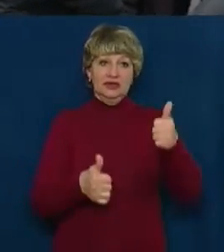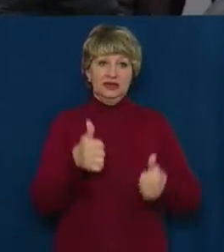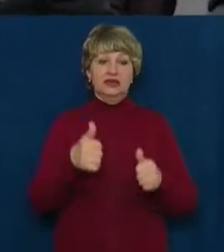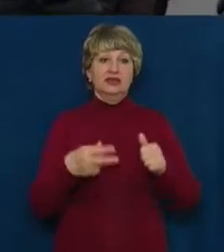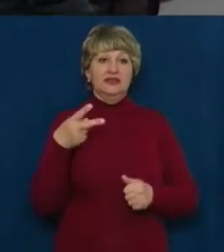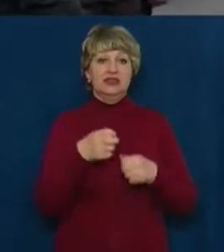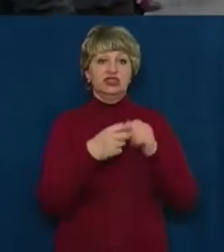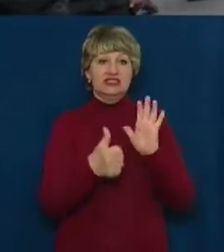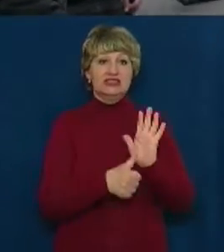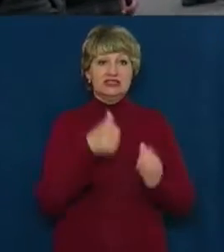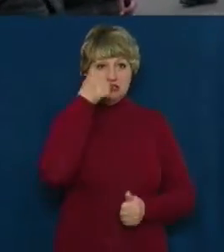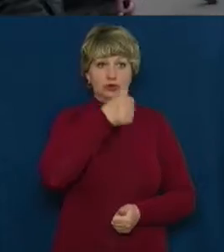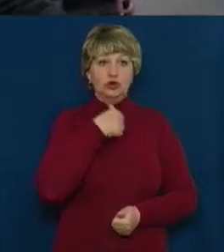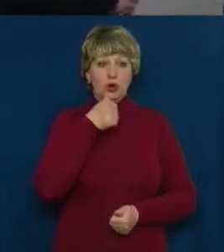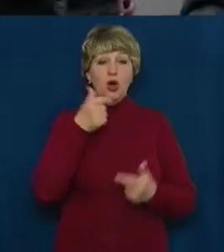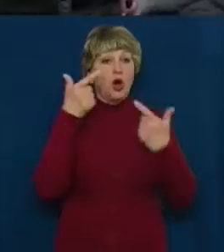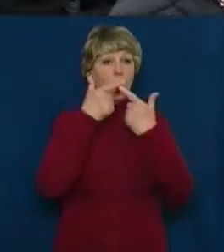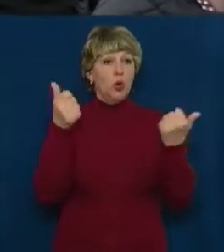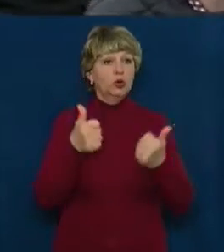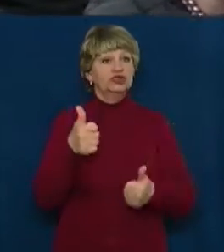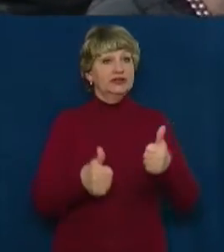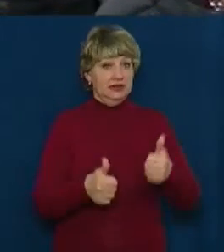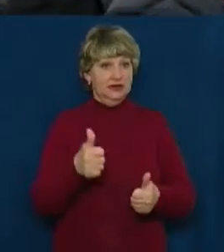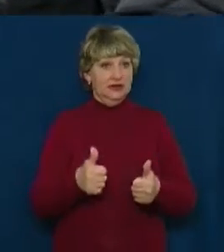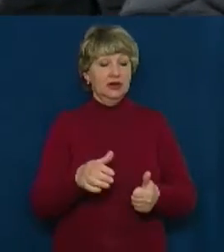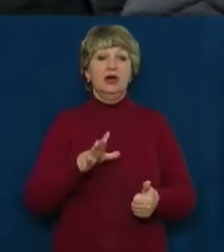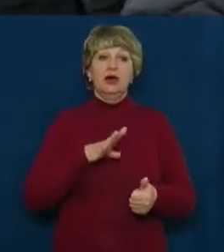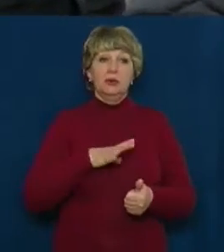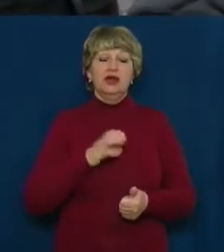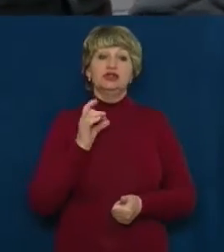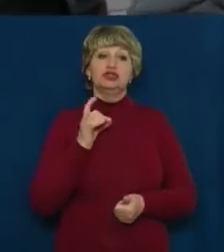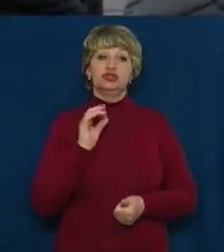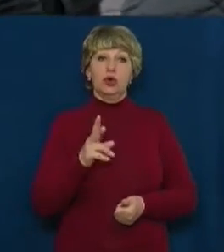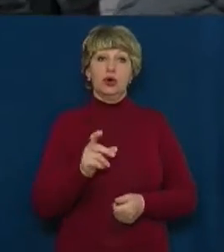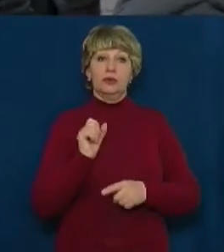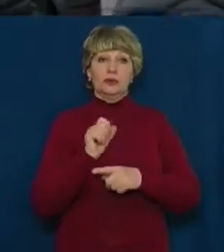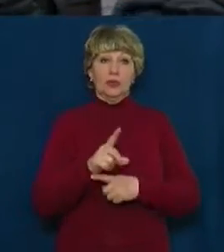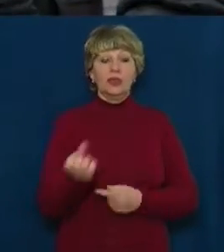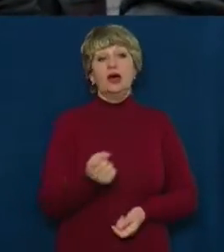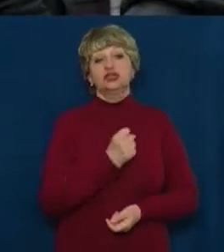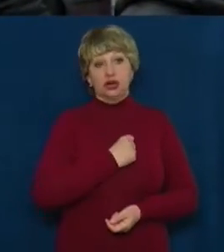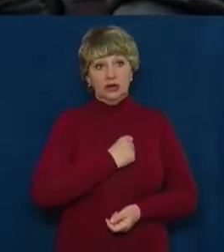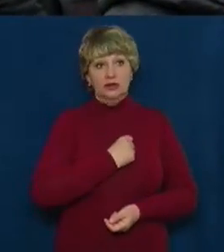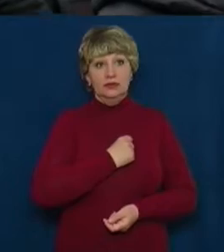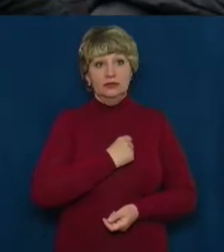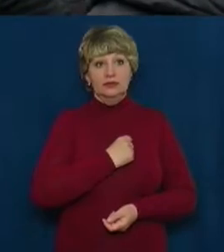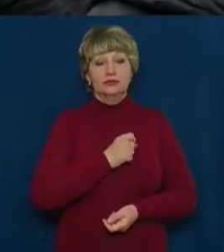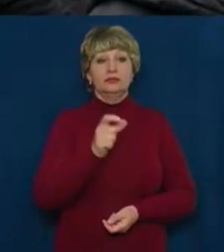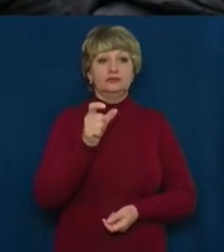році. Оголошений тендер, були поставлені сроки. На жаль, підрядник